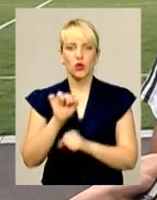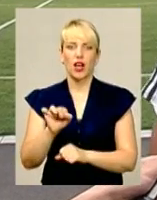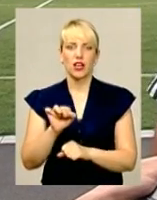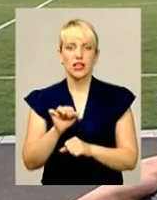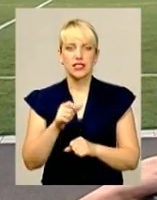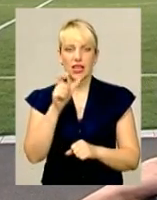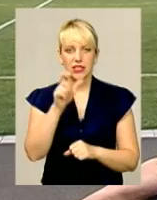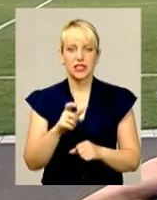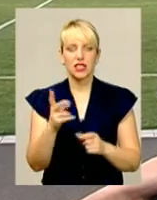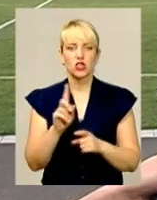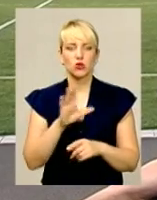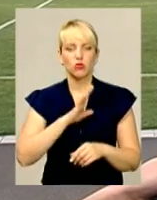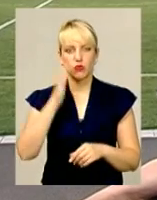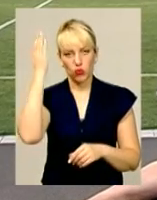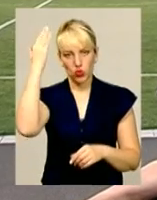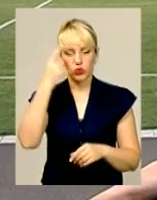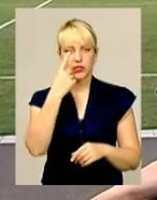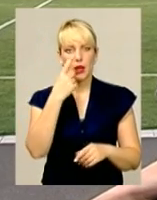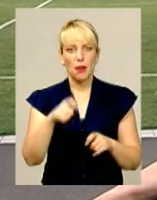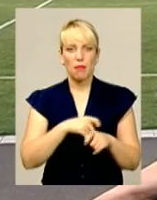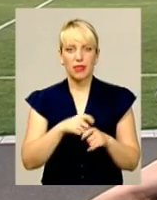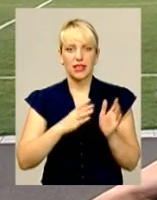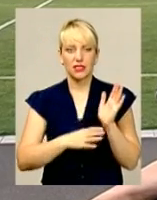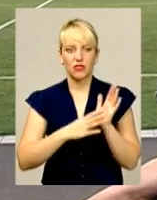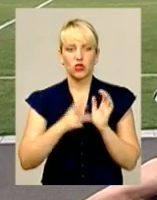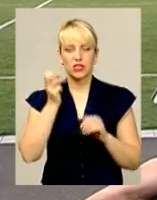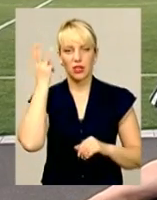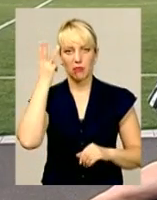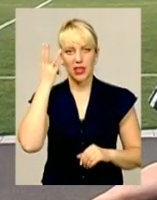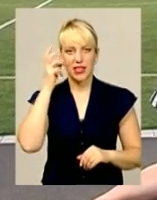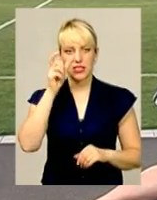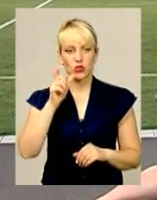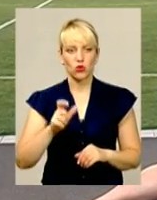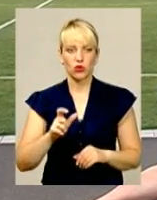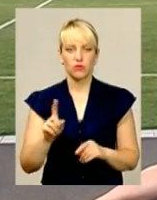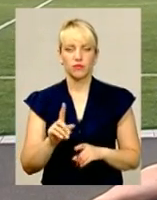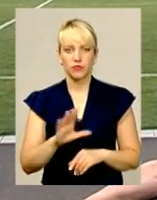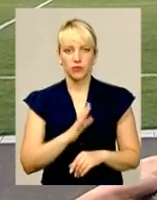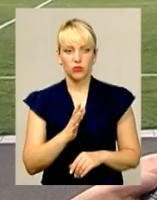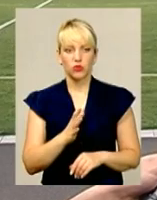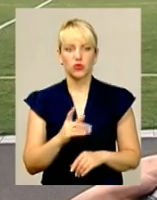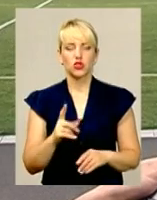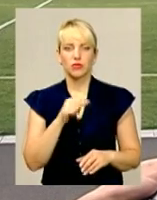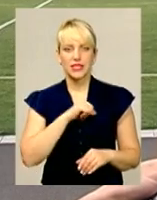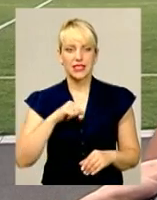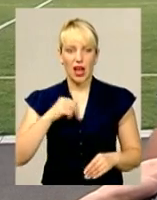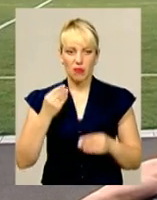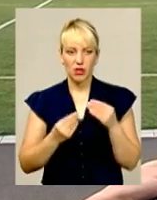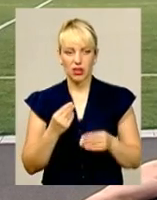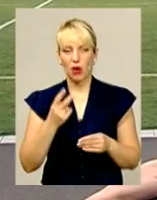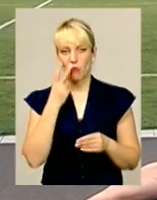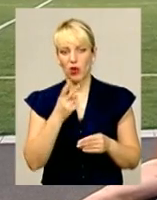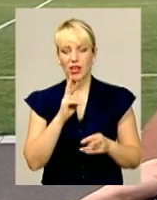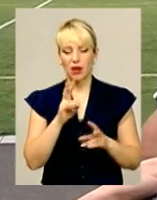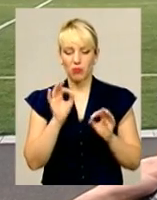під метр 90, бажано ж Смельниччини, Смельницької, Смельницької області, щоб сам грав, показував, як